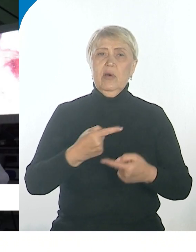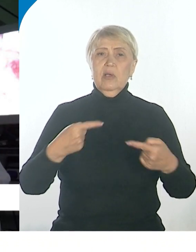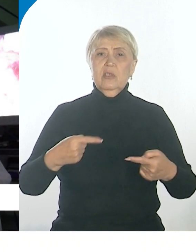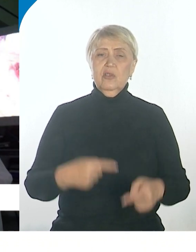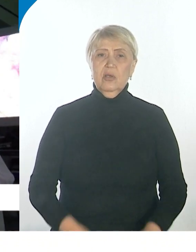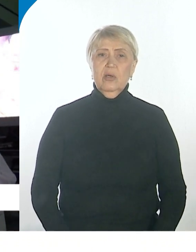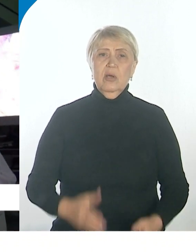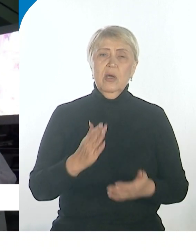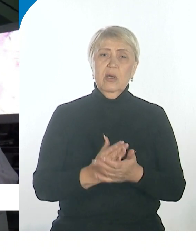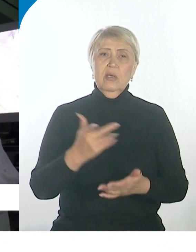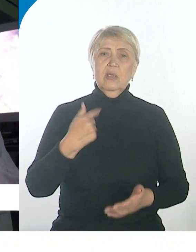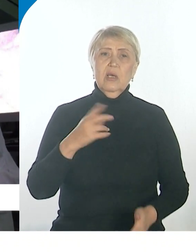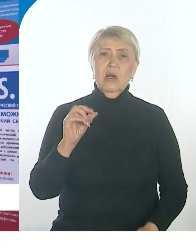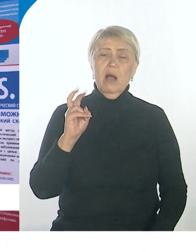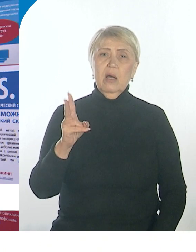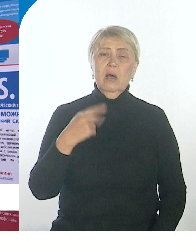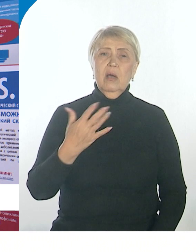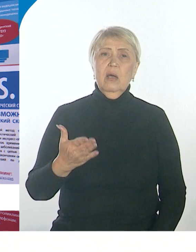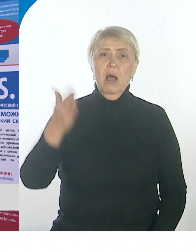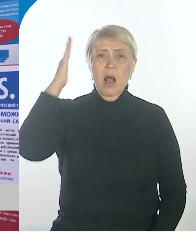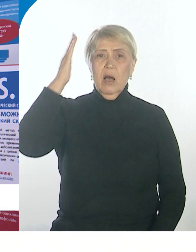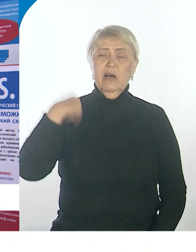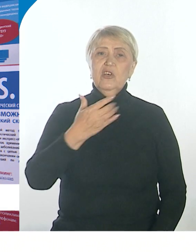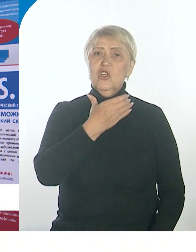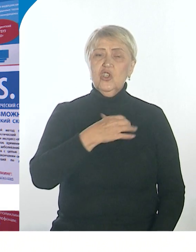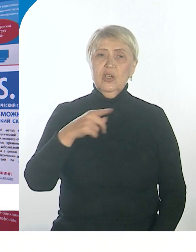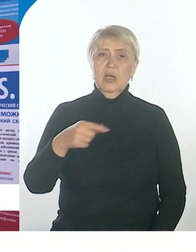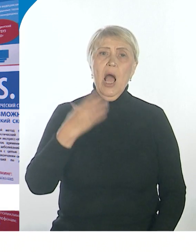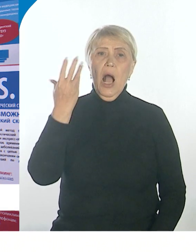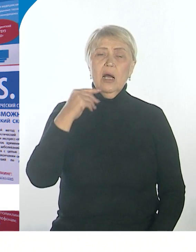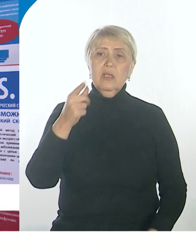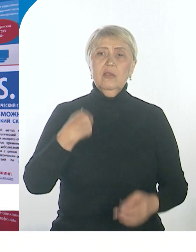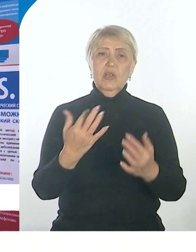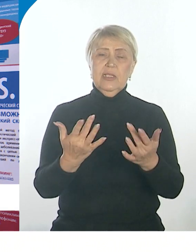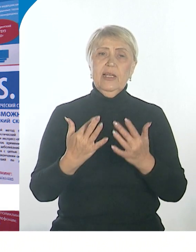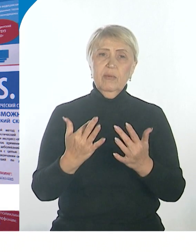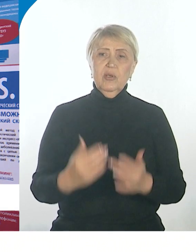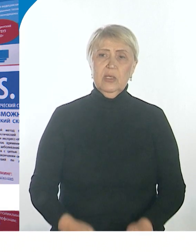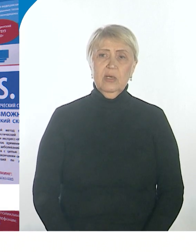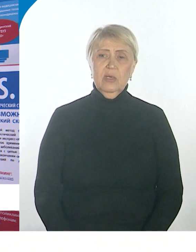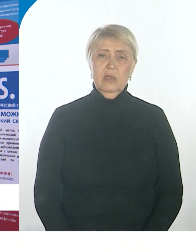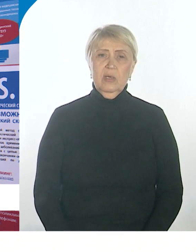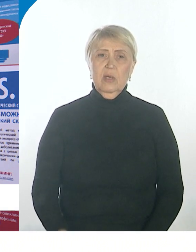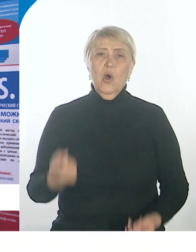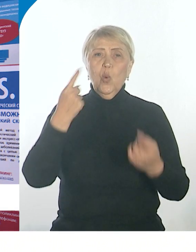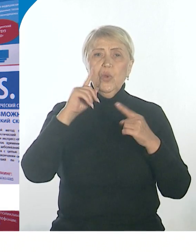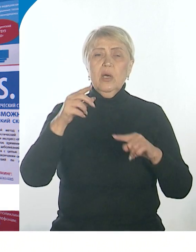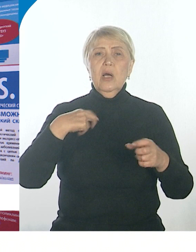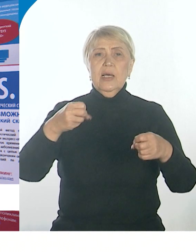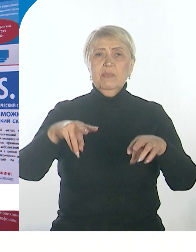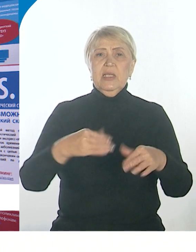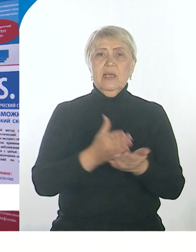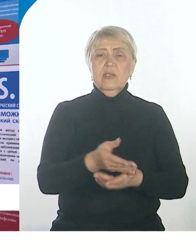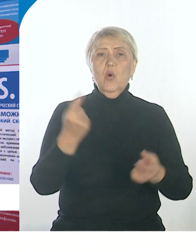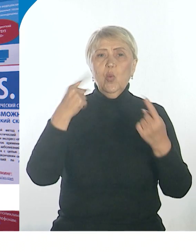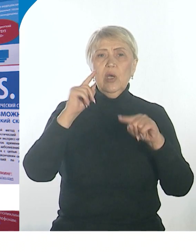Есть онкология области головы и шеи, когда тоже требуются достаточно уникальные специалисты, уникальное